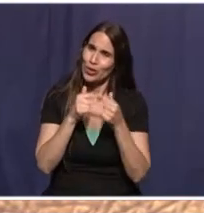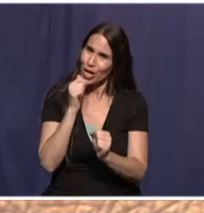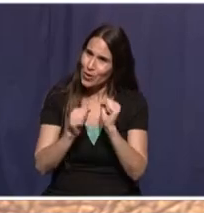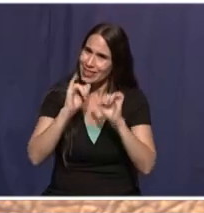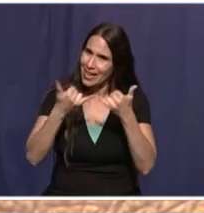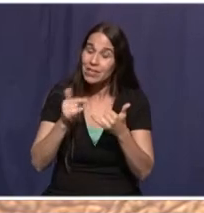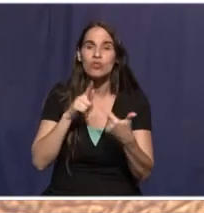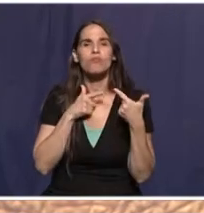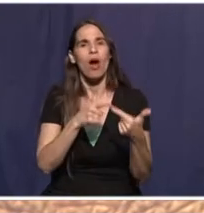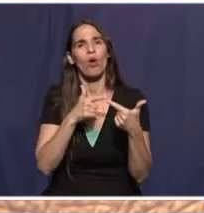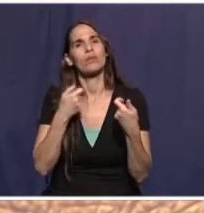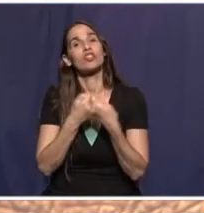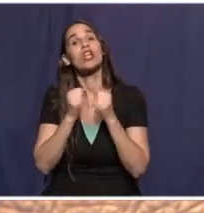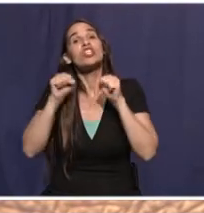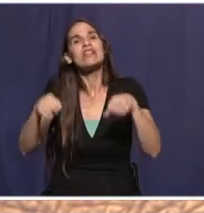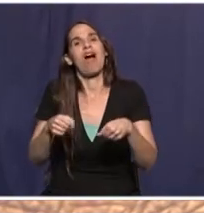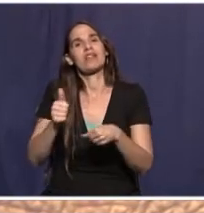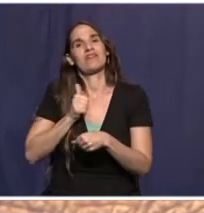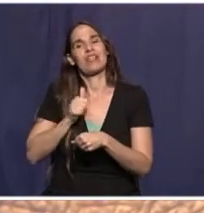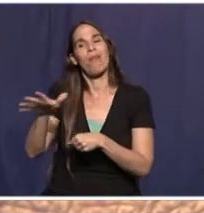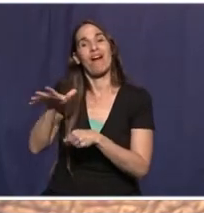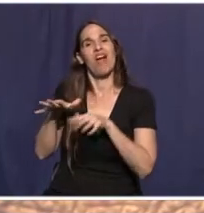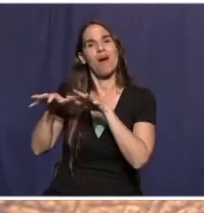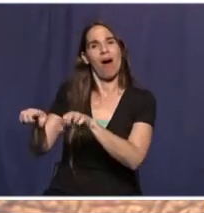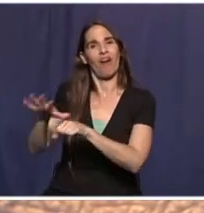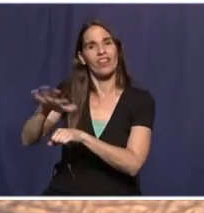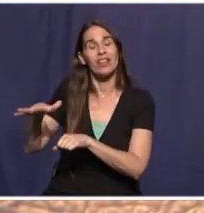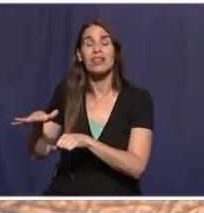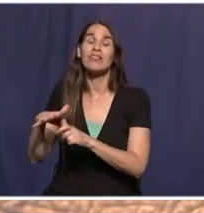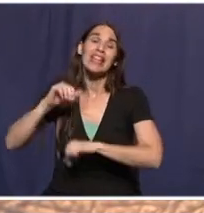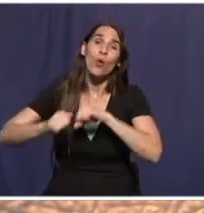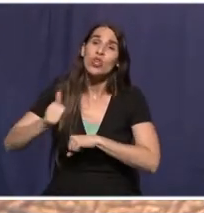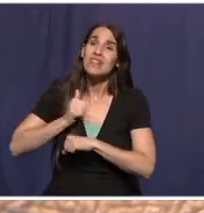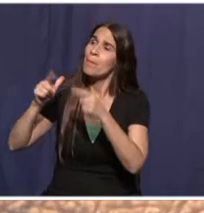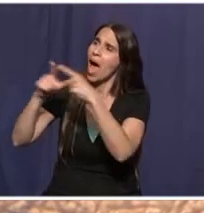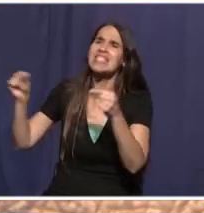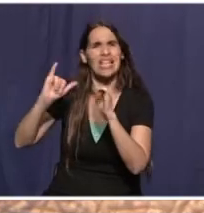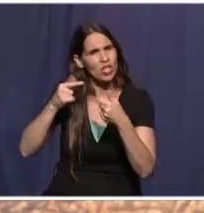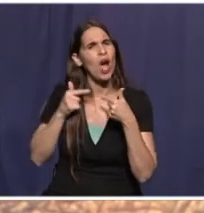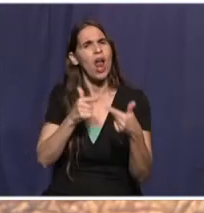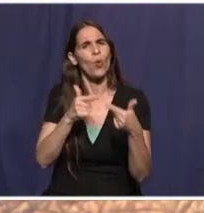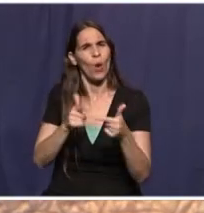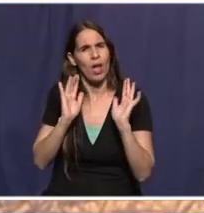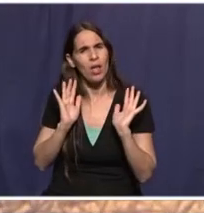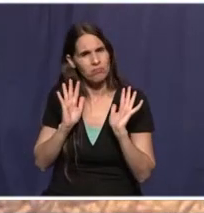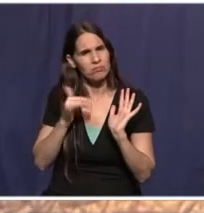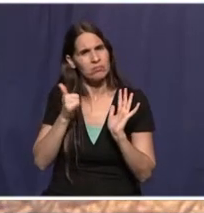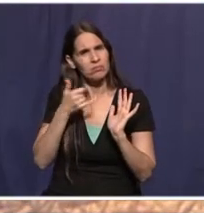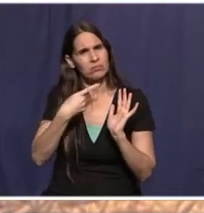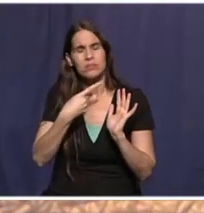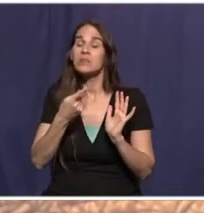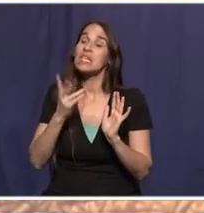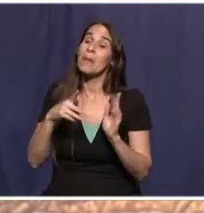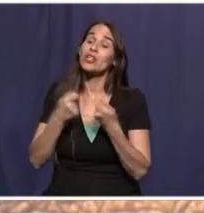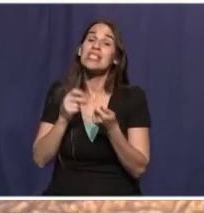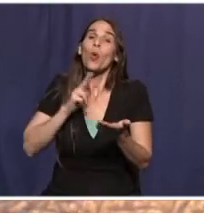מחלוקת העקרונית על השליטה הצבאית בגדה המערבית ועל התנהלות הצבא בעזה. אנחנו חלוקים גם לגבי זכותם של הערבים